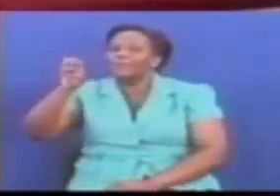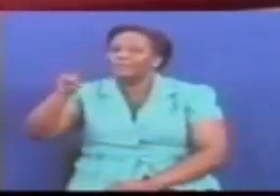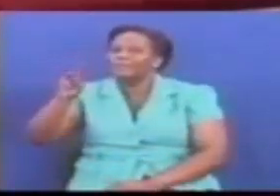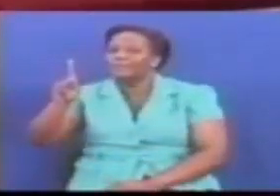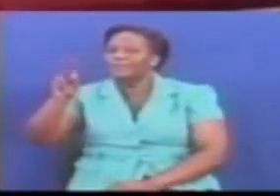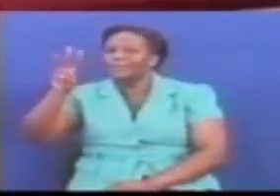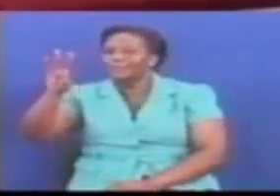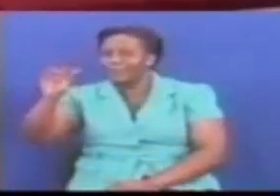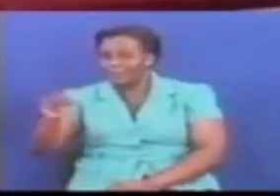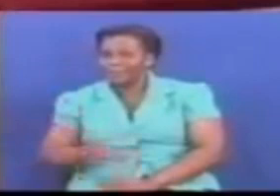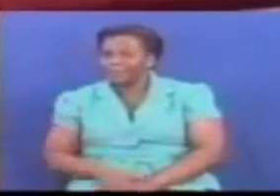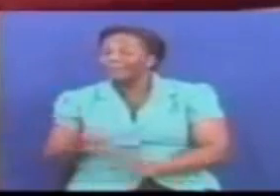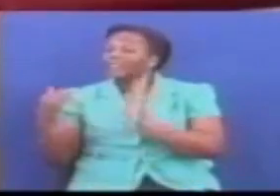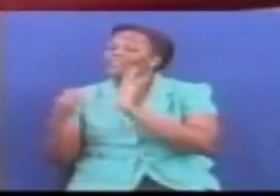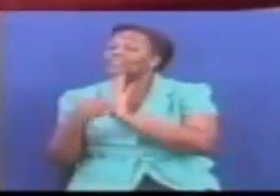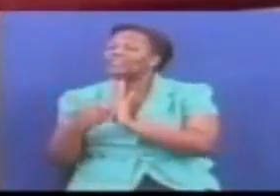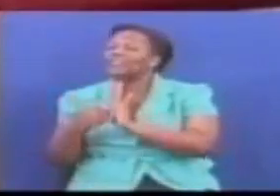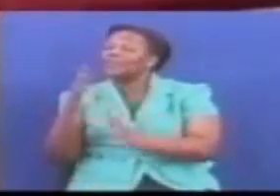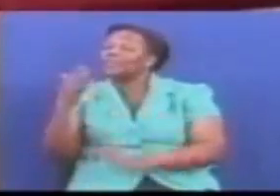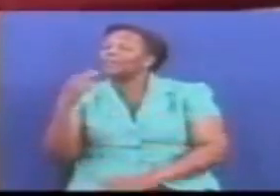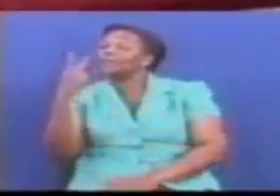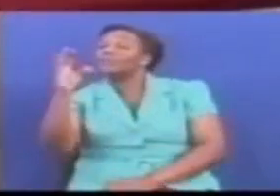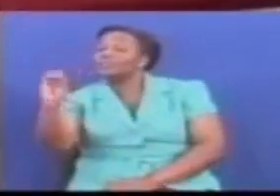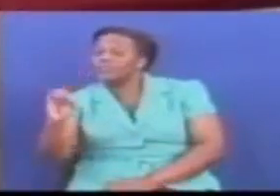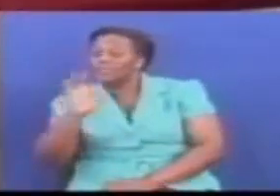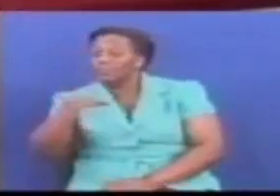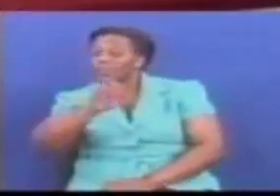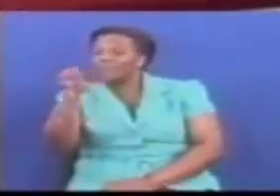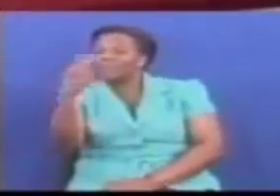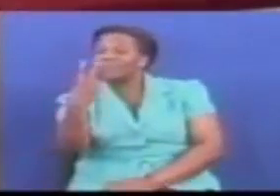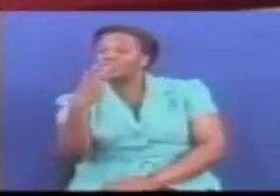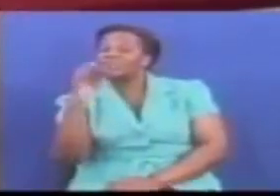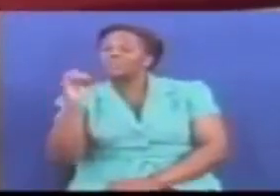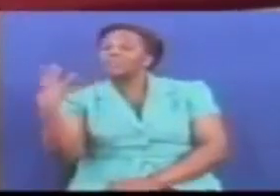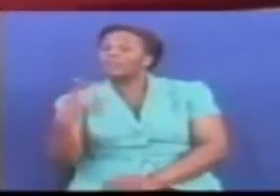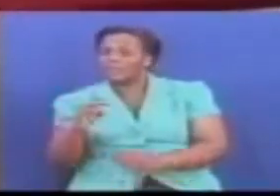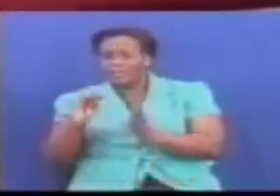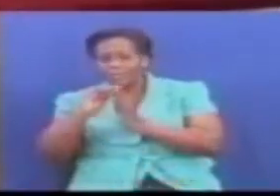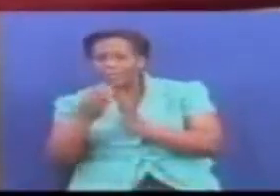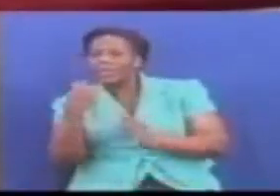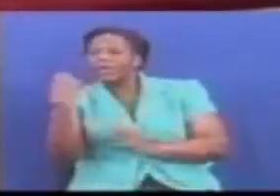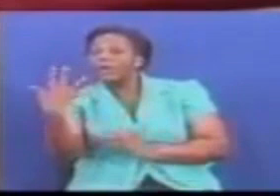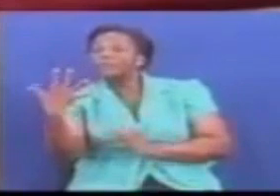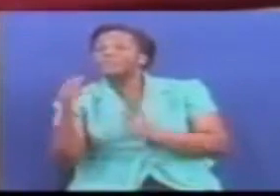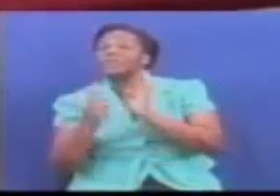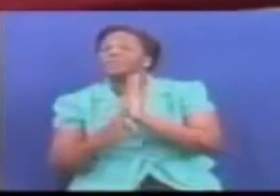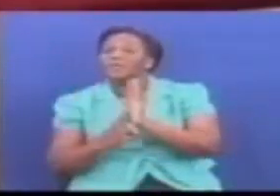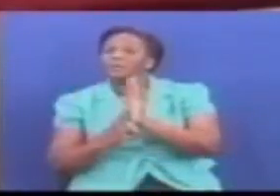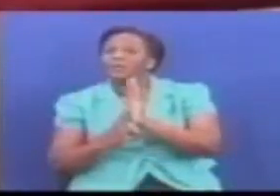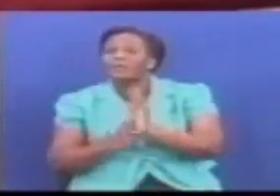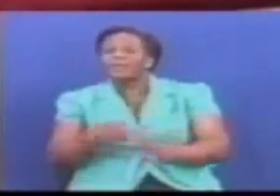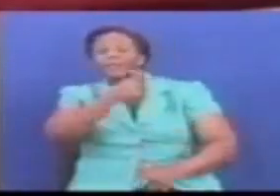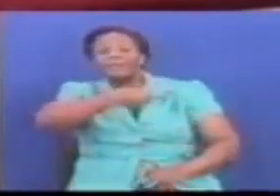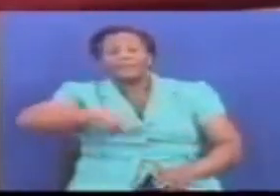Sheria nilio insoma Namba ishirini ya elfumili na nme Kifungwa msina sabap Raisi